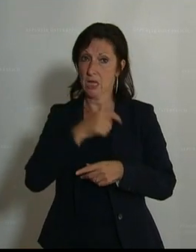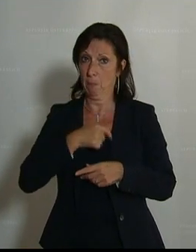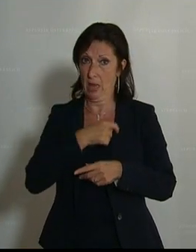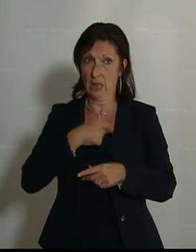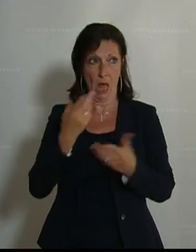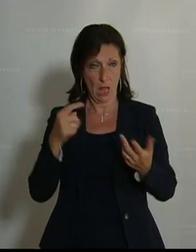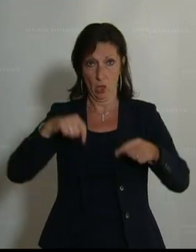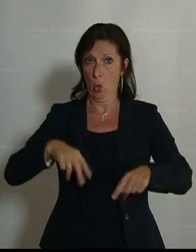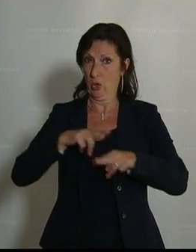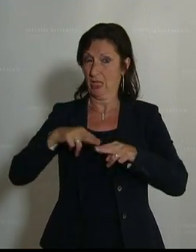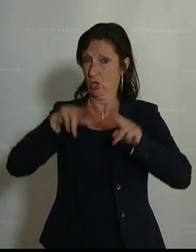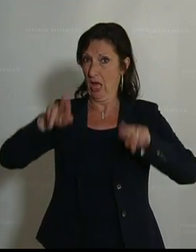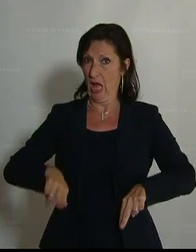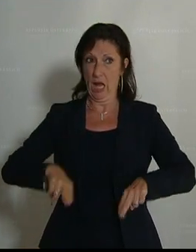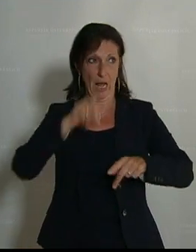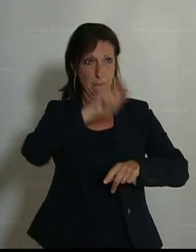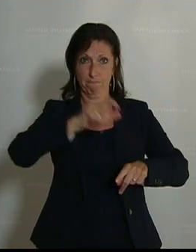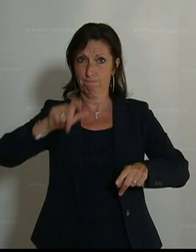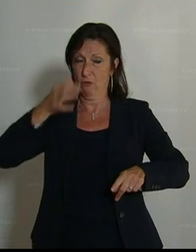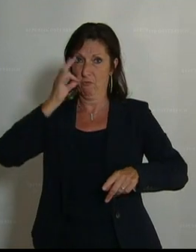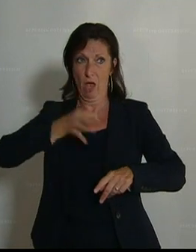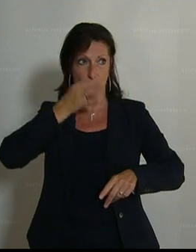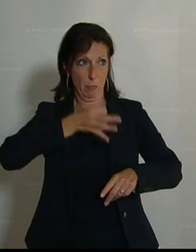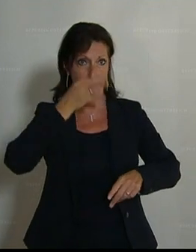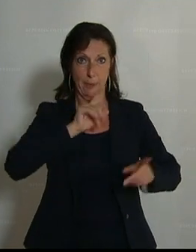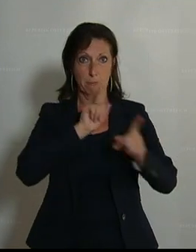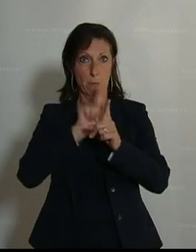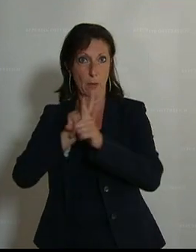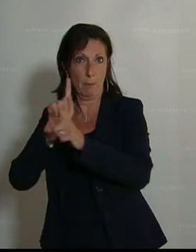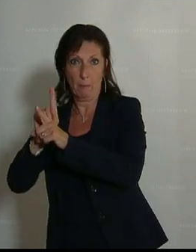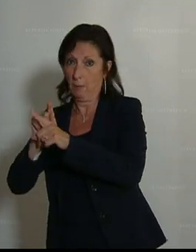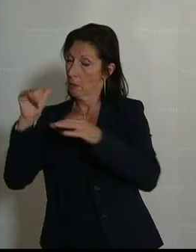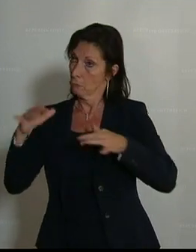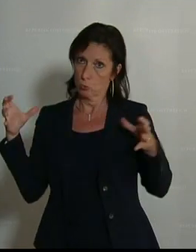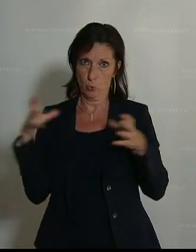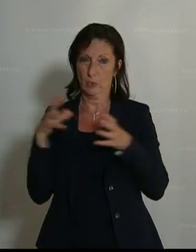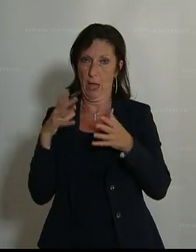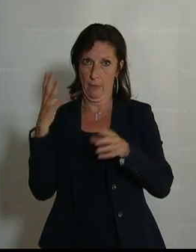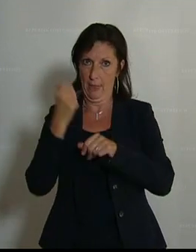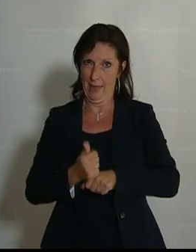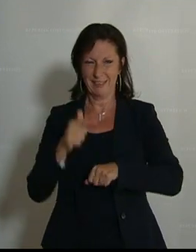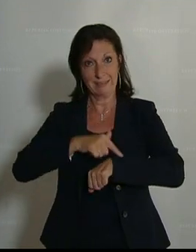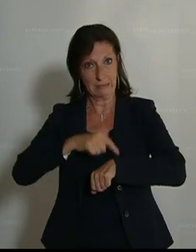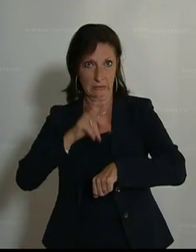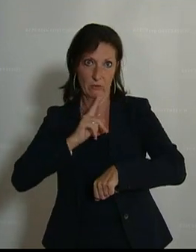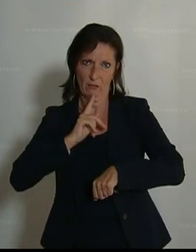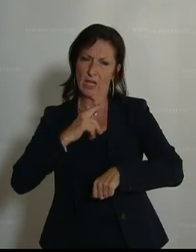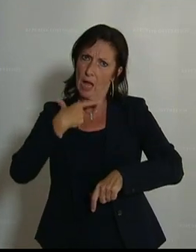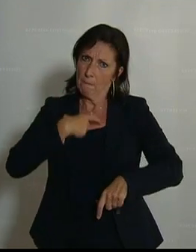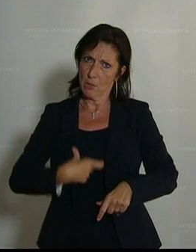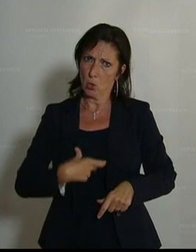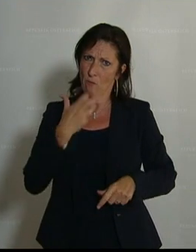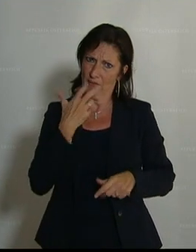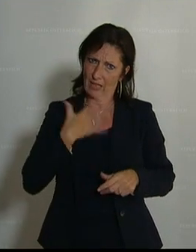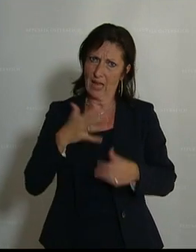suchen, weil das Thema so wichtig ist und wir hier alle an einem Strang ziehen müssen. Ich habe nicht mehr viel Zeit, aber ich möchte abschließen mit einer etwas persönlicheren